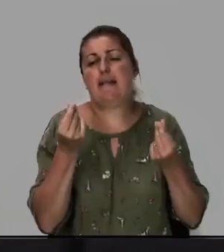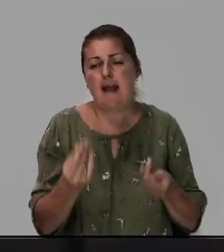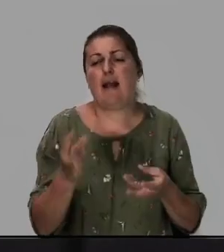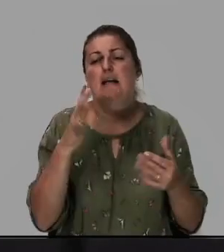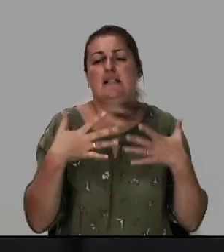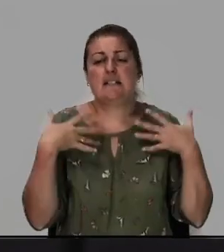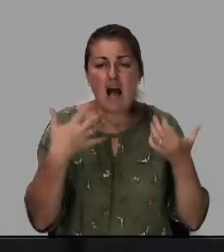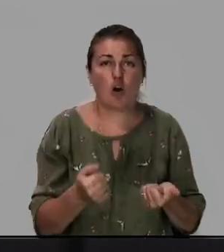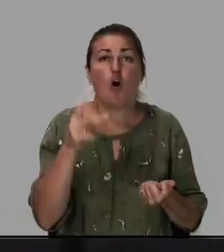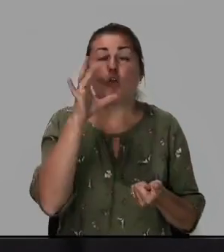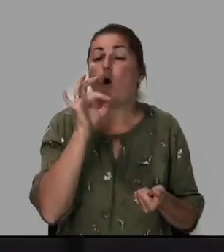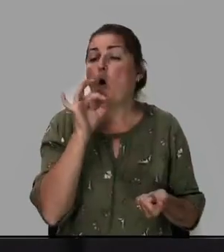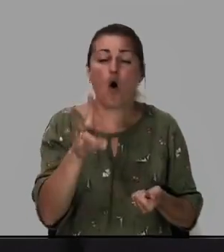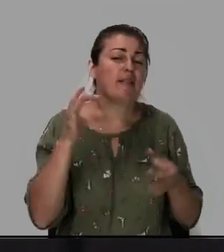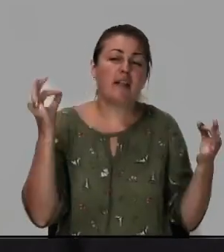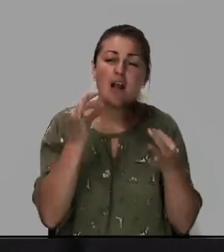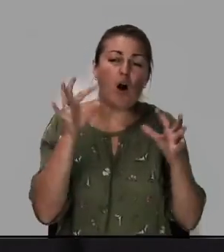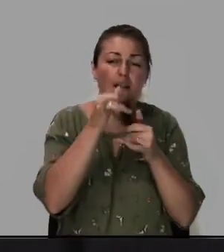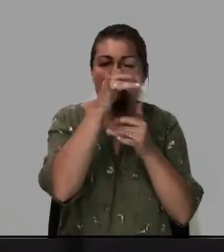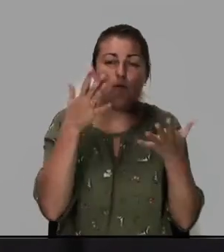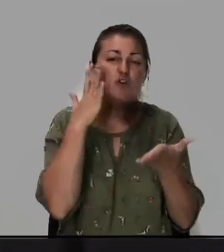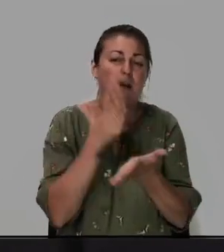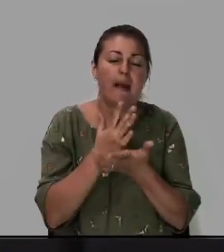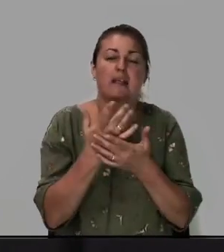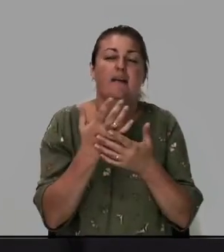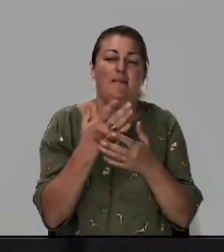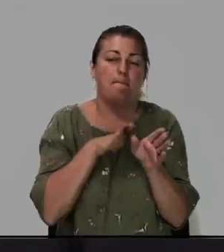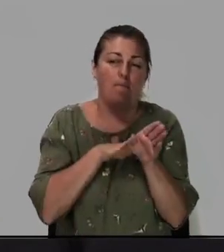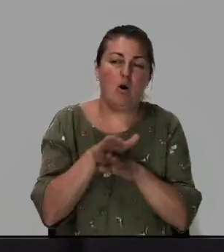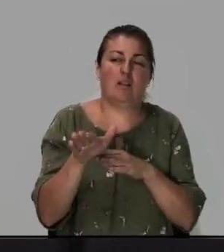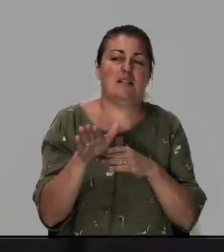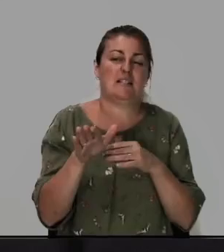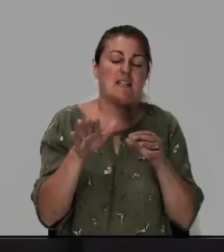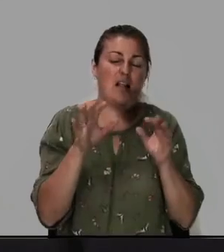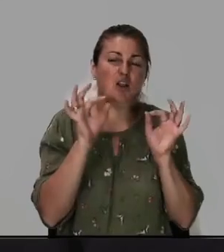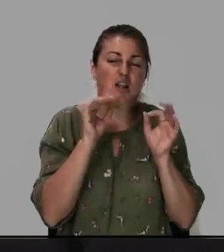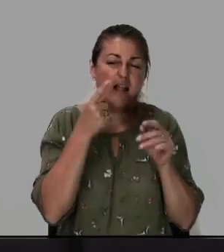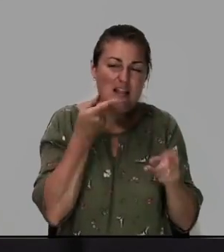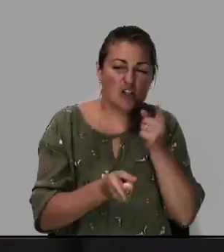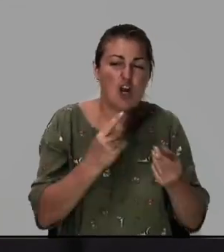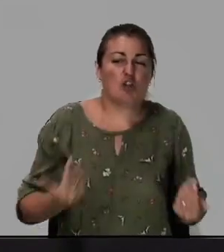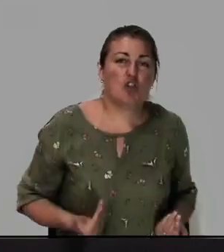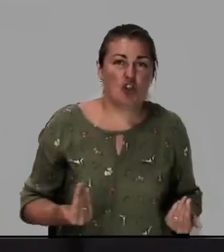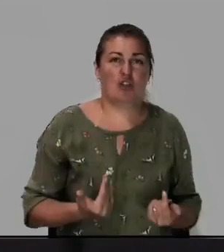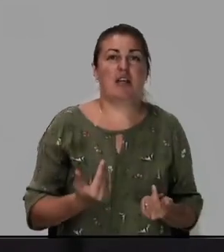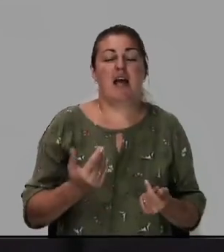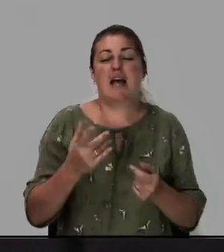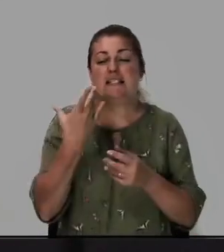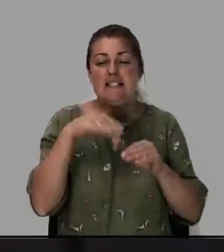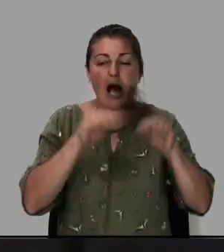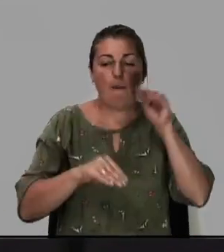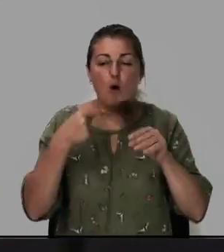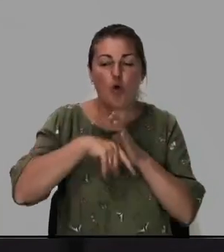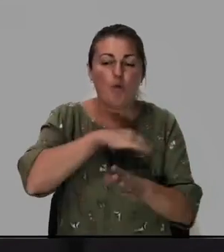и здоровье, но он никогда не может иметь полноценную настоящую жизнь, заполнить тот вакуум без